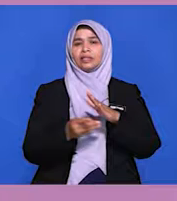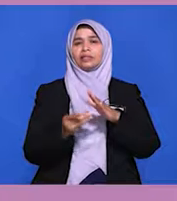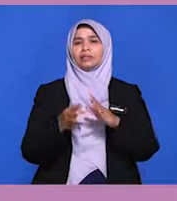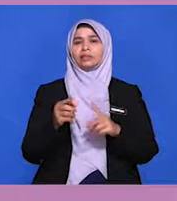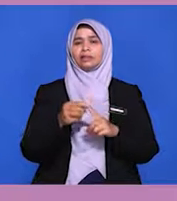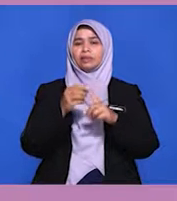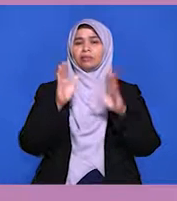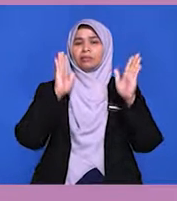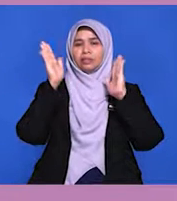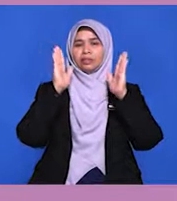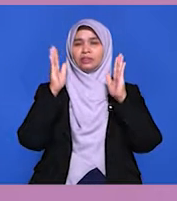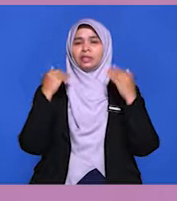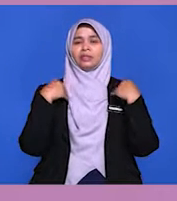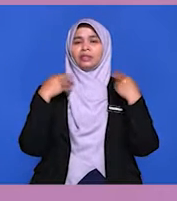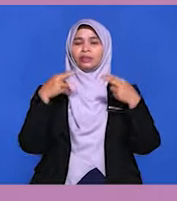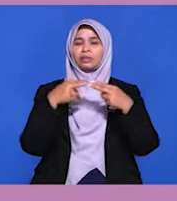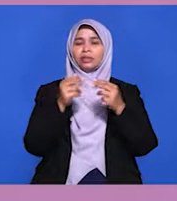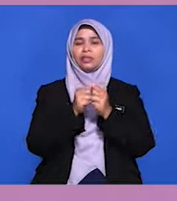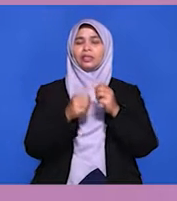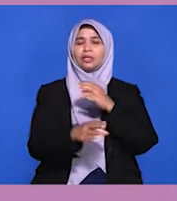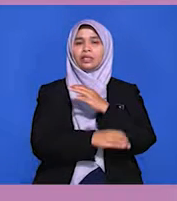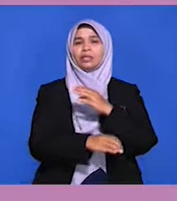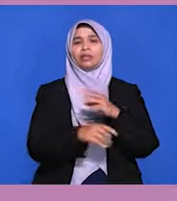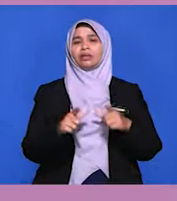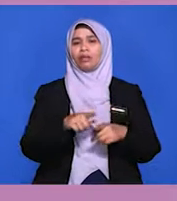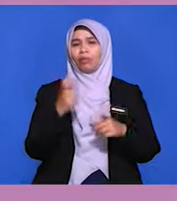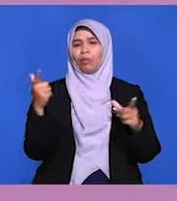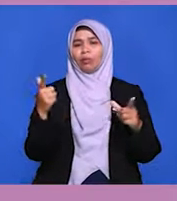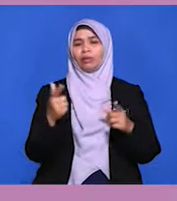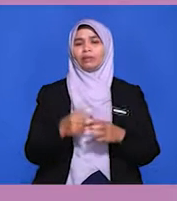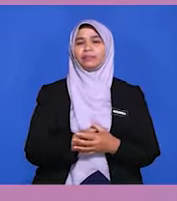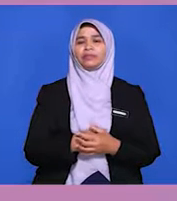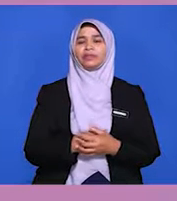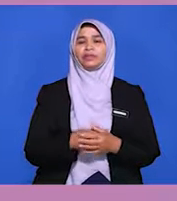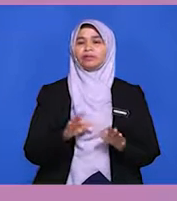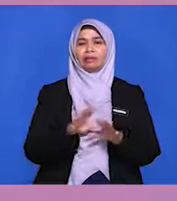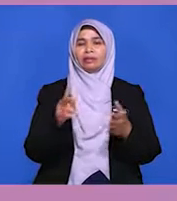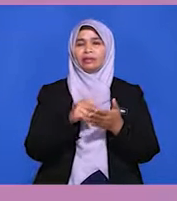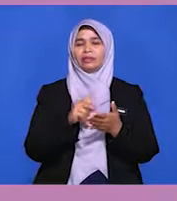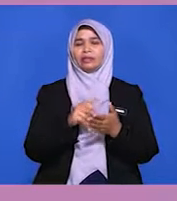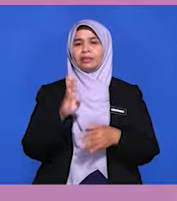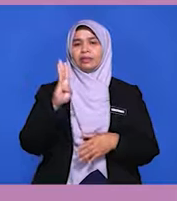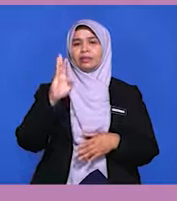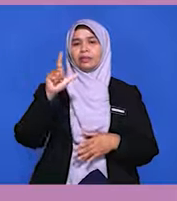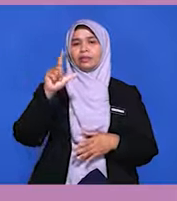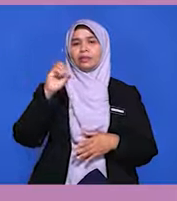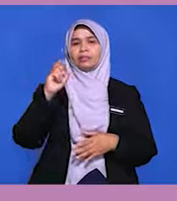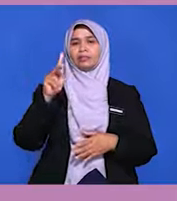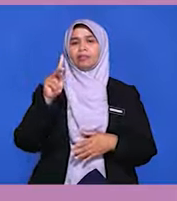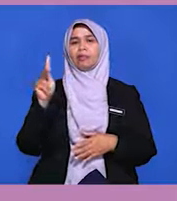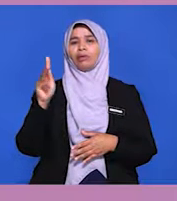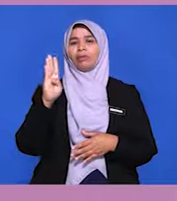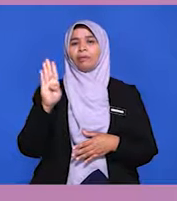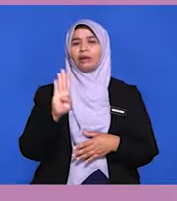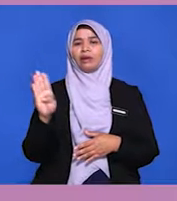hubungan dengan negara luar tanpa mengira blok ideologi politik. Apa yang disebut di sini ialah blok barat dan blok